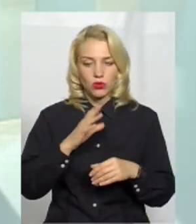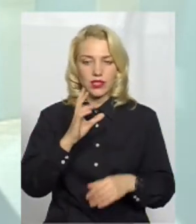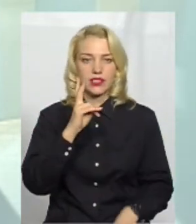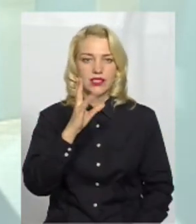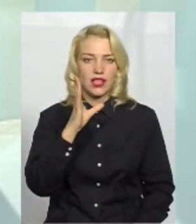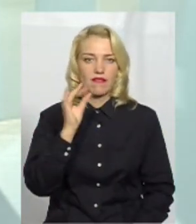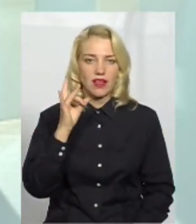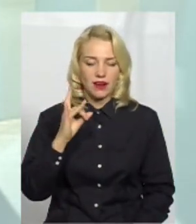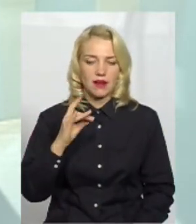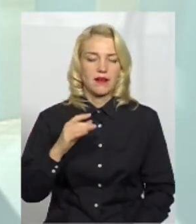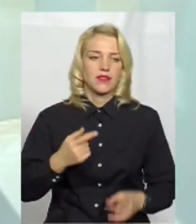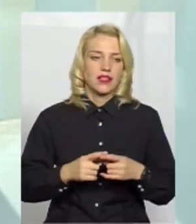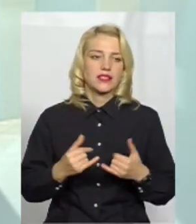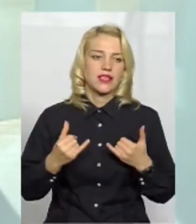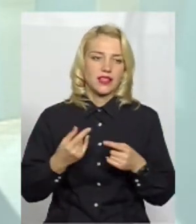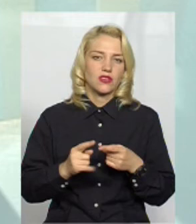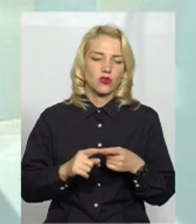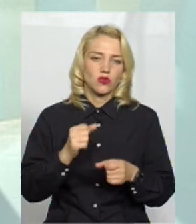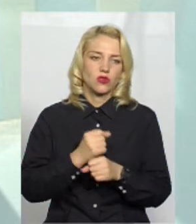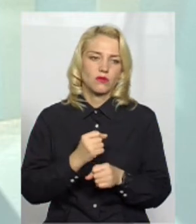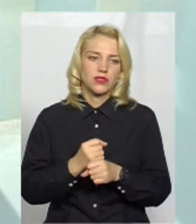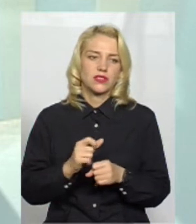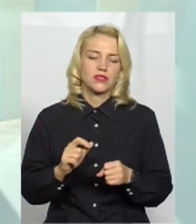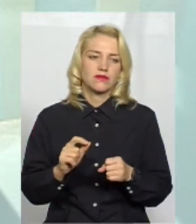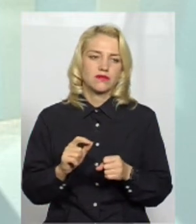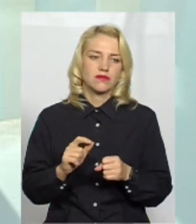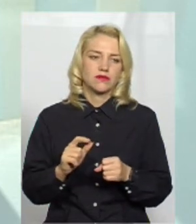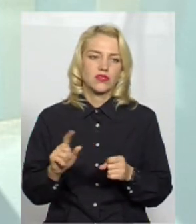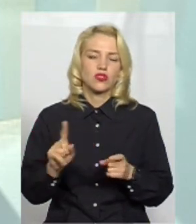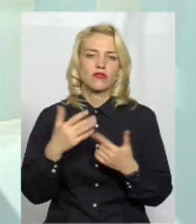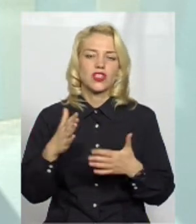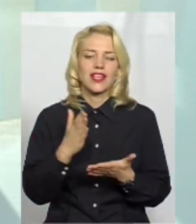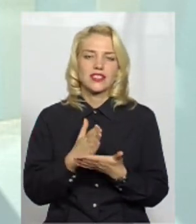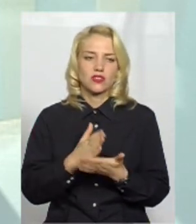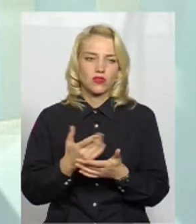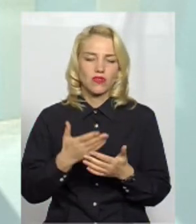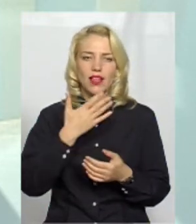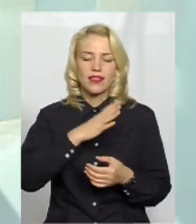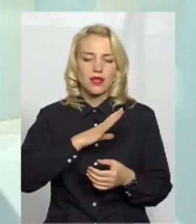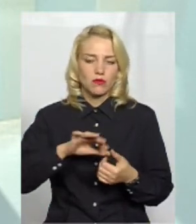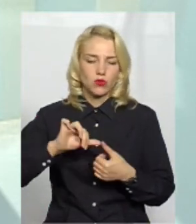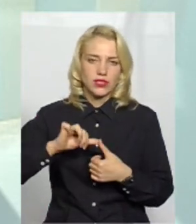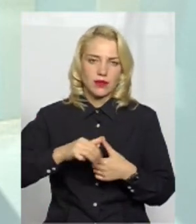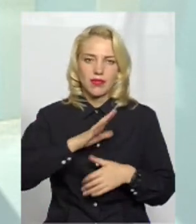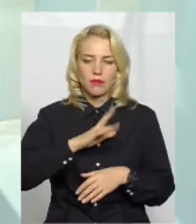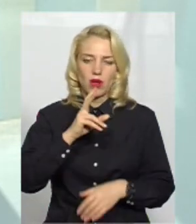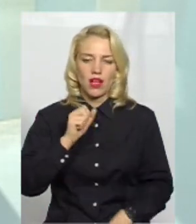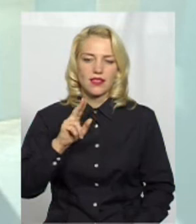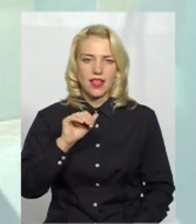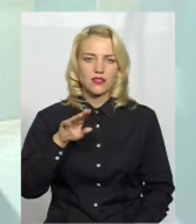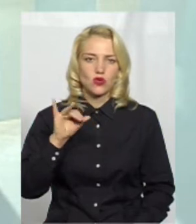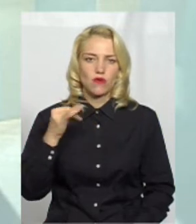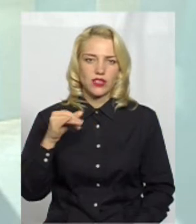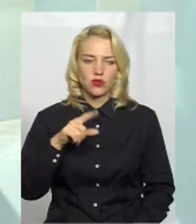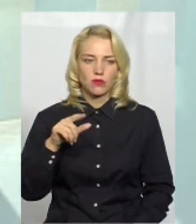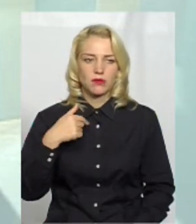теж зроблено для того, щоб відводяться земельні ділянки під сквери і парки ті, які вже існують. Вони не були закріплені, не було кадастрового номера. От ми знаємо, що в